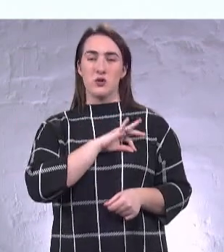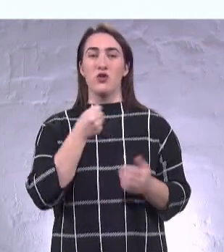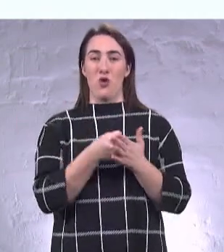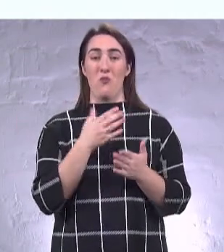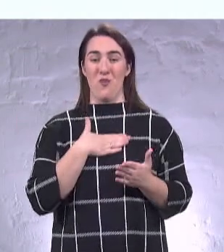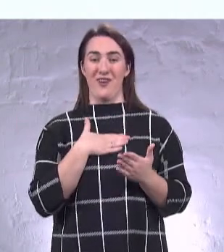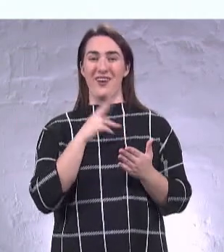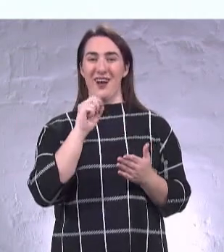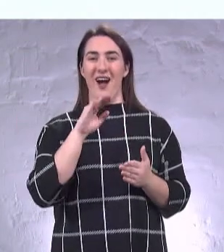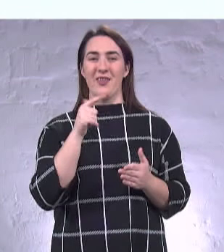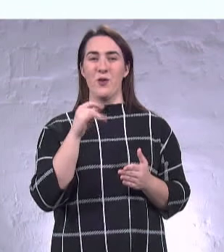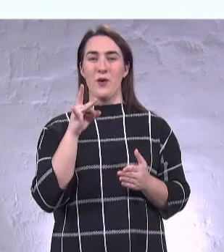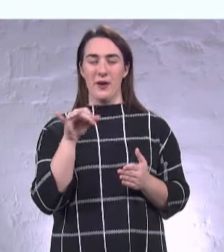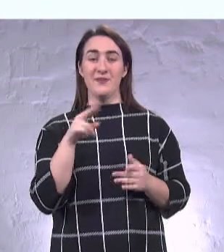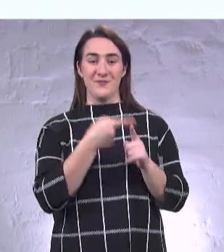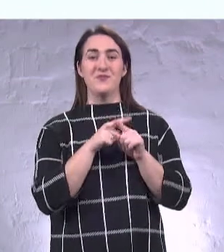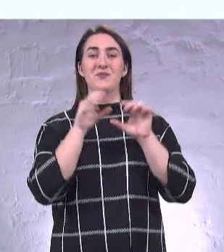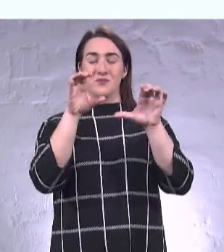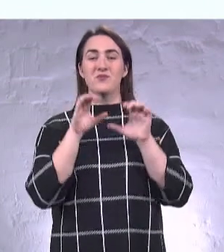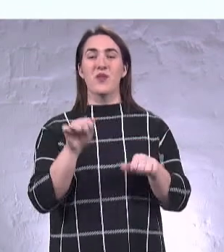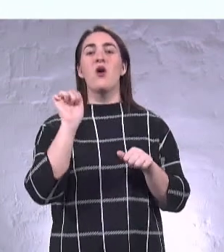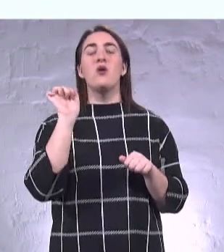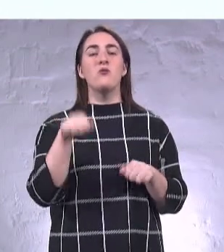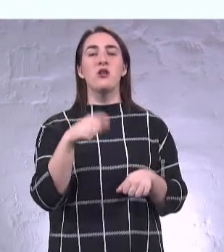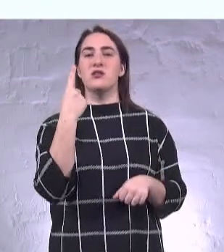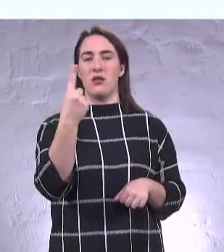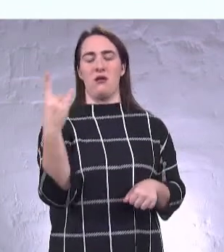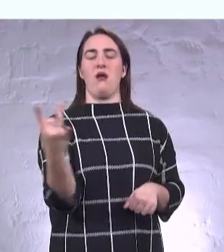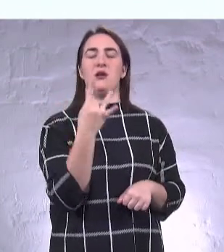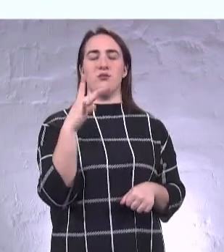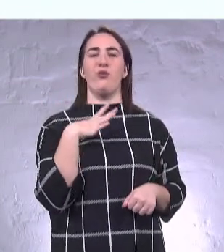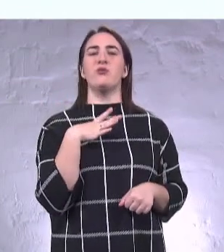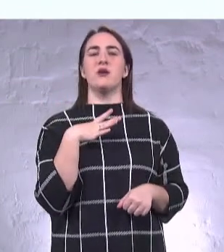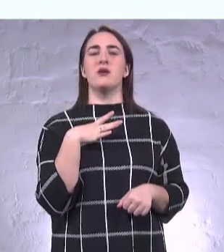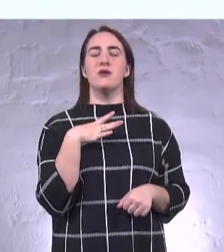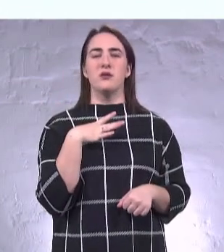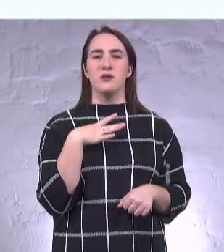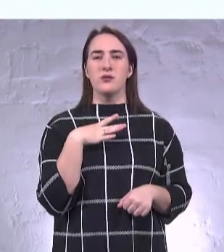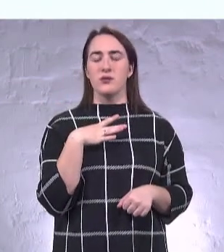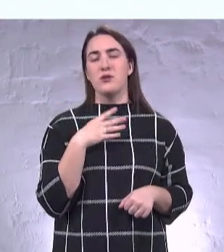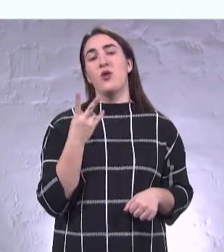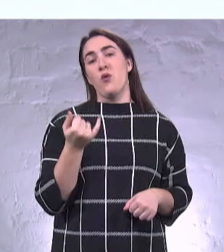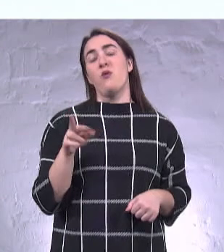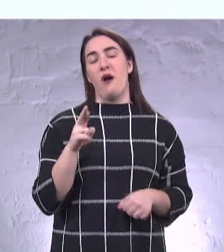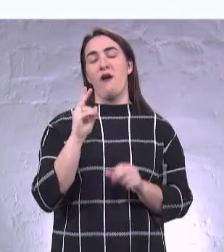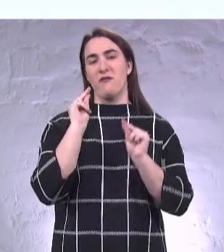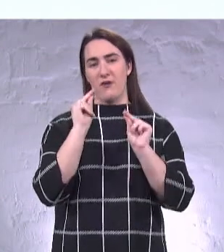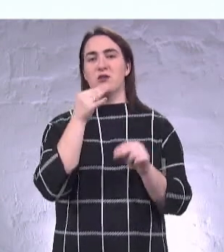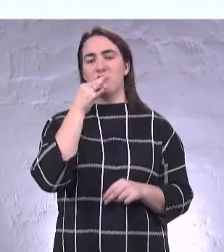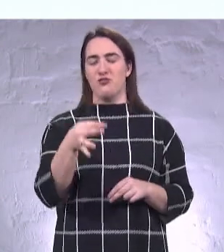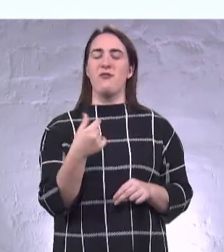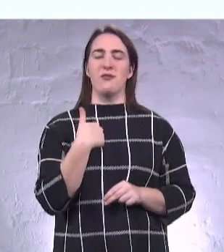категорії цього закону може лише один раз бути. Ну, я відверто скажу, я подав